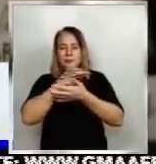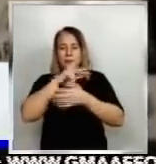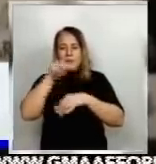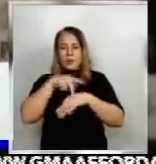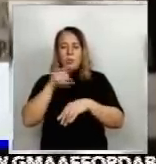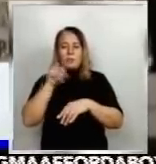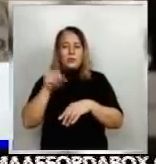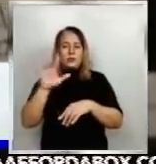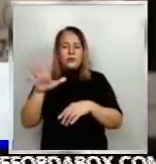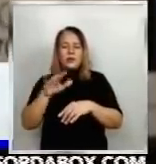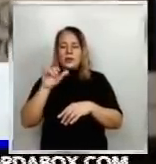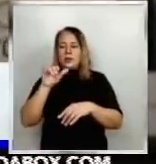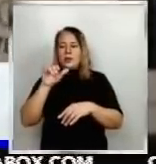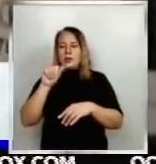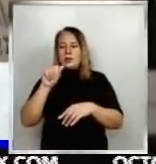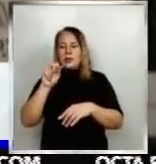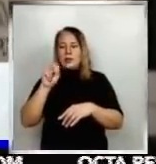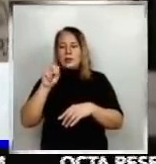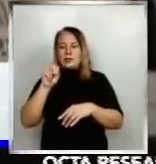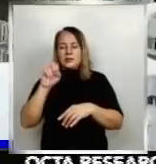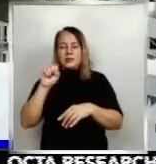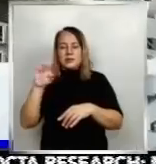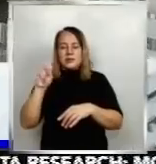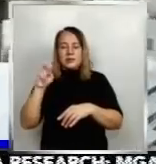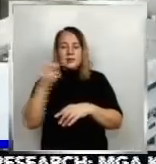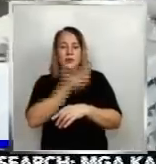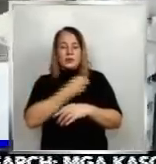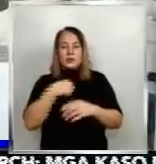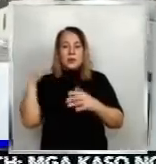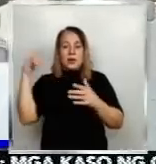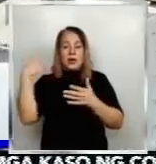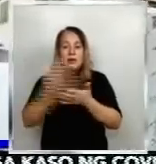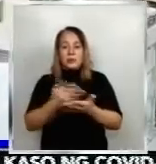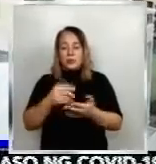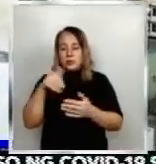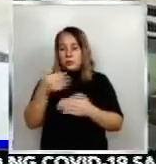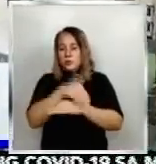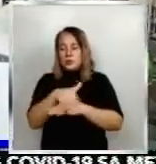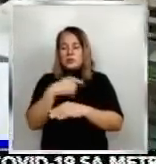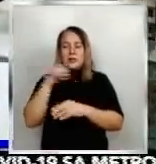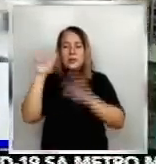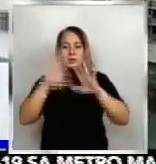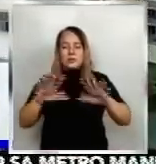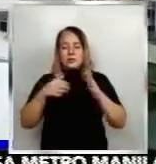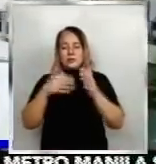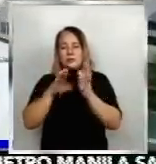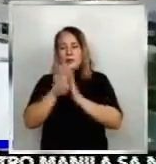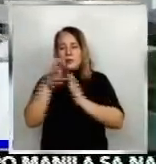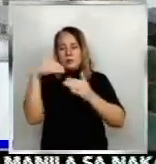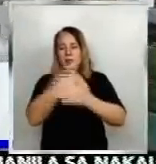Janssen vaccine na nakatakdang dumating ngayong gabi. Inaprubahan naman ang Asian Development Bank ang $250